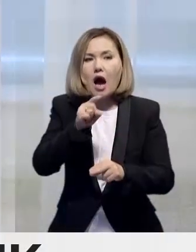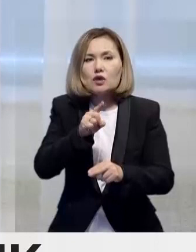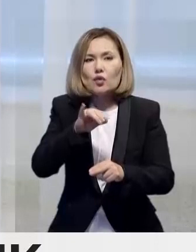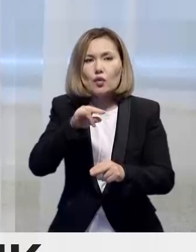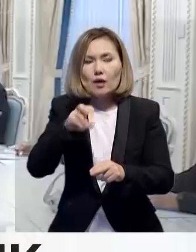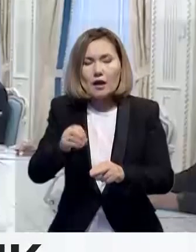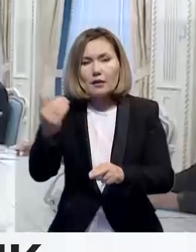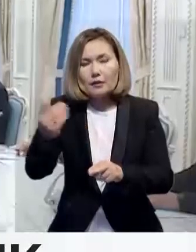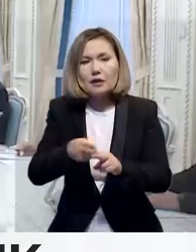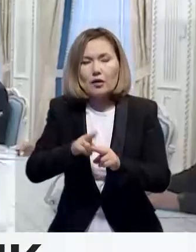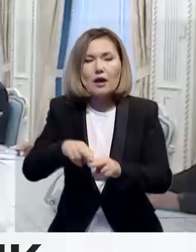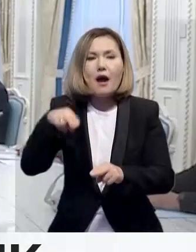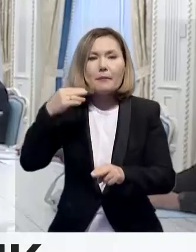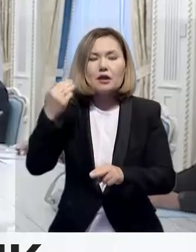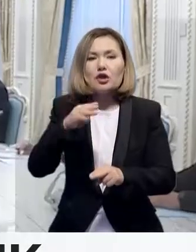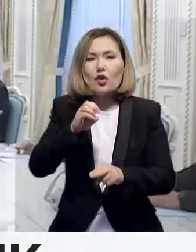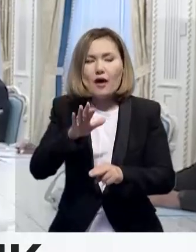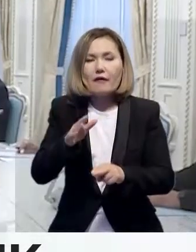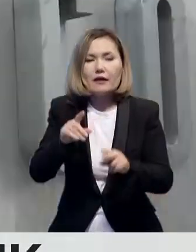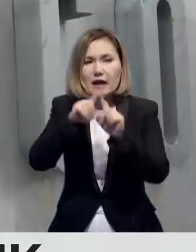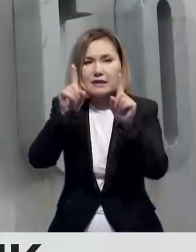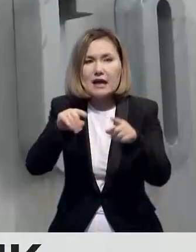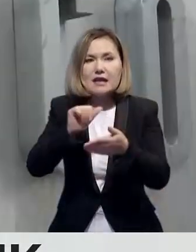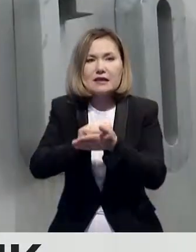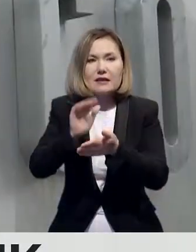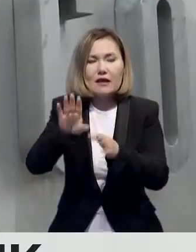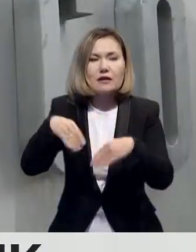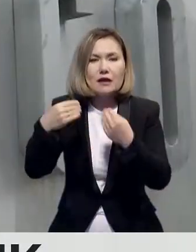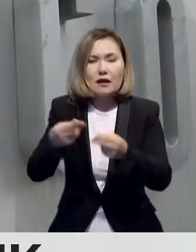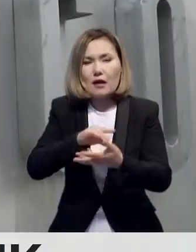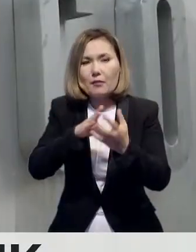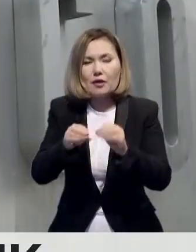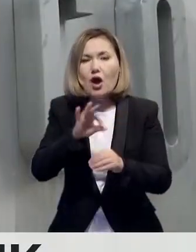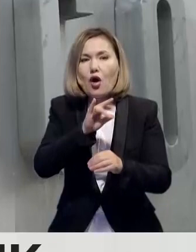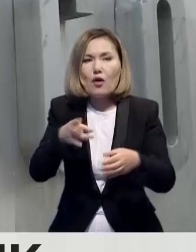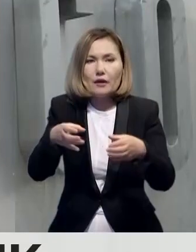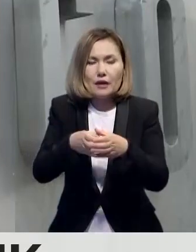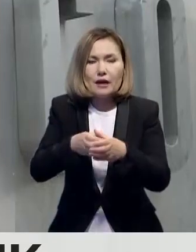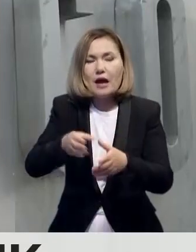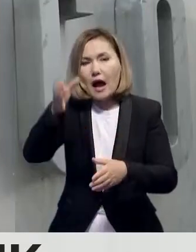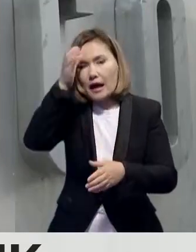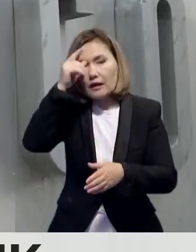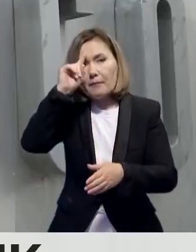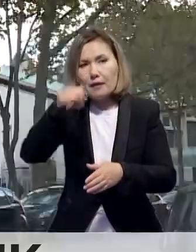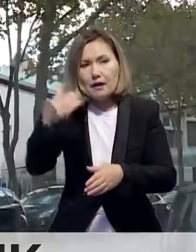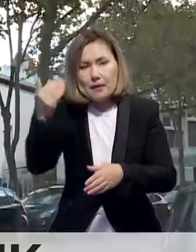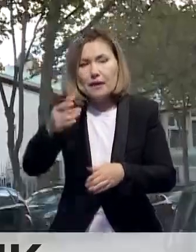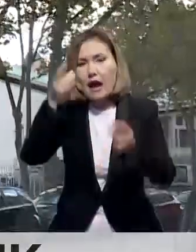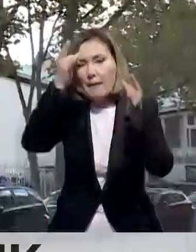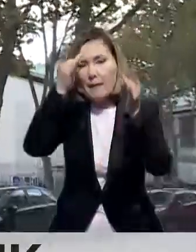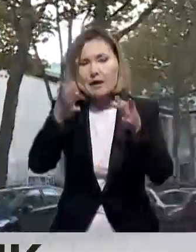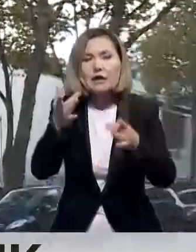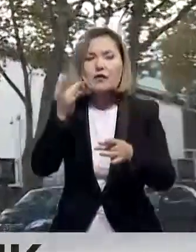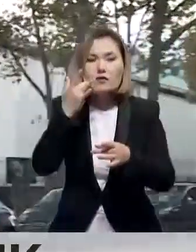Туғаевқа тиісті сертификаттар табыстады. ЮНЕСКА біріккен ұлттар ұйымының ғылым-білім және мәдениет